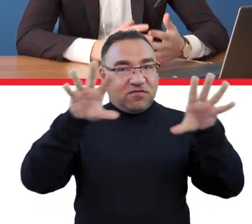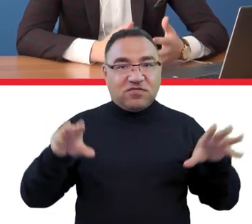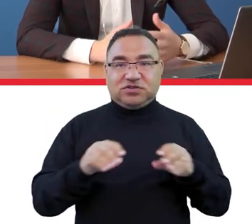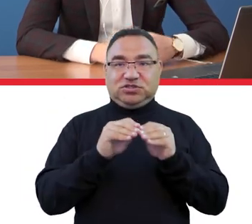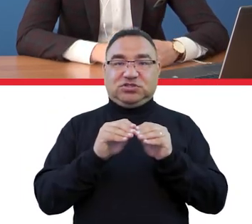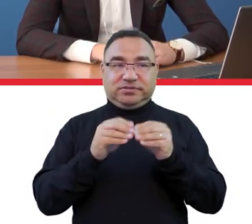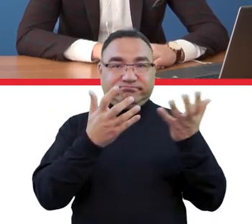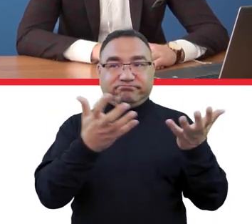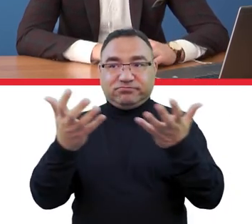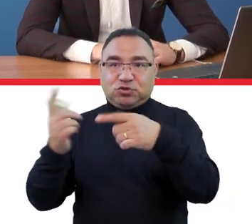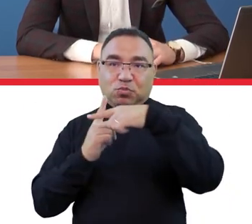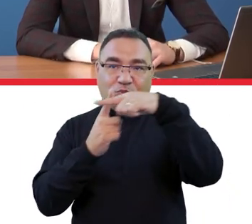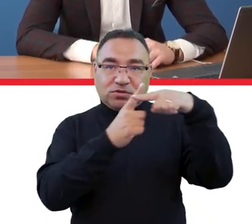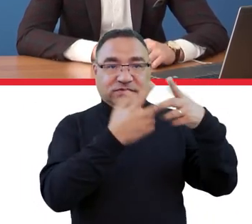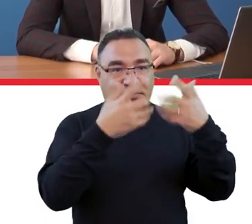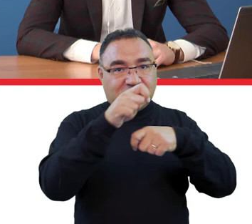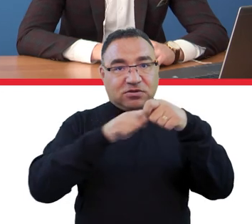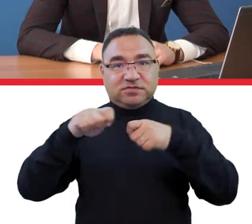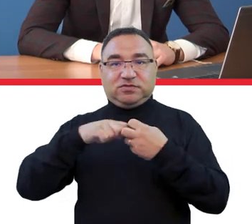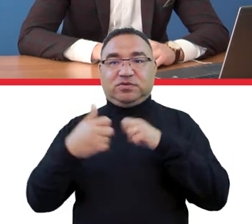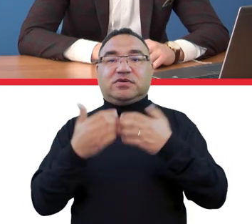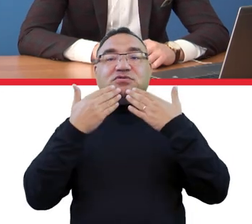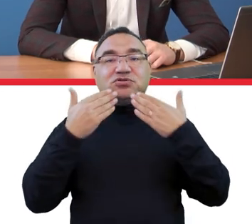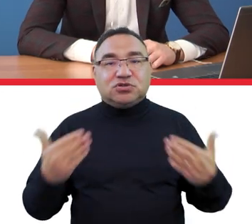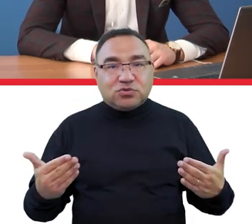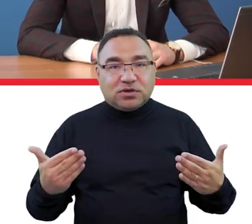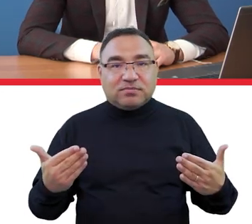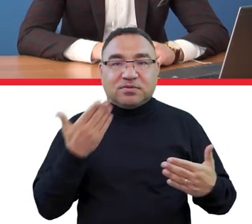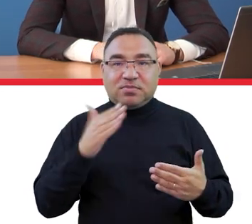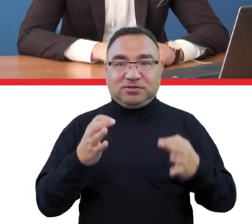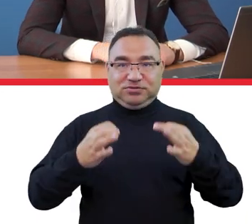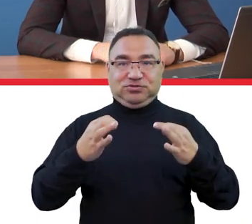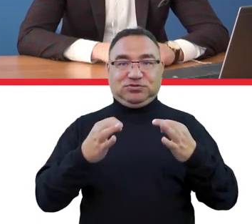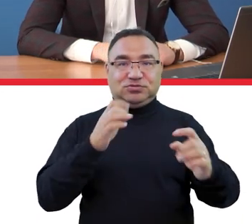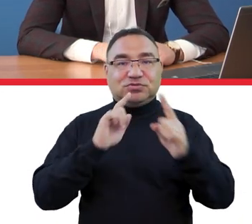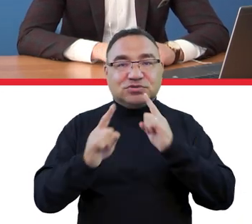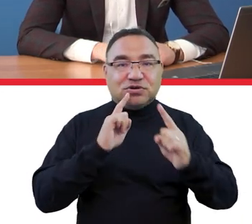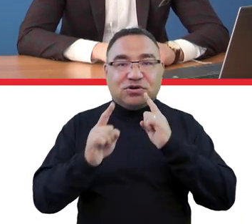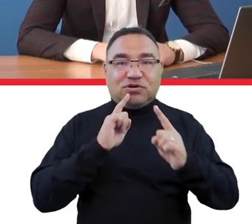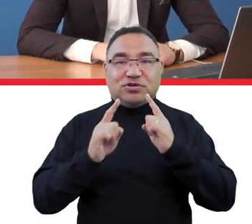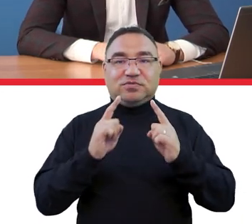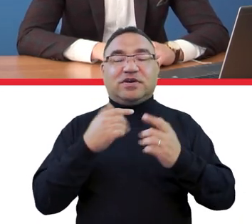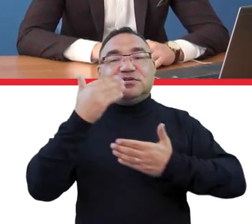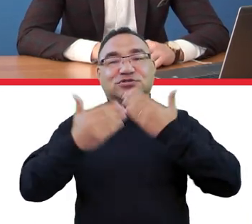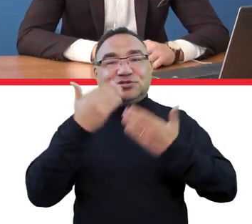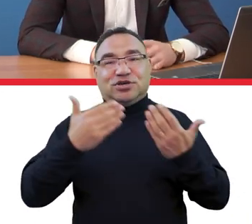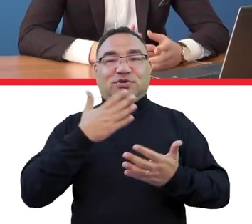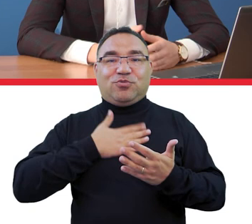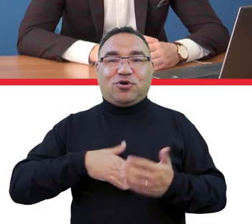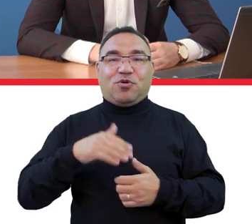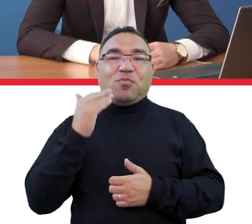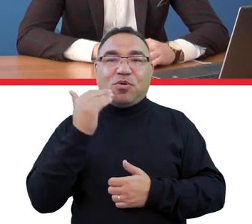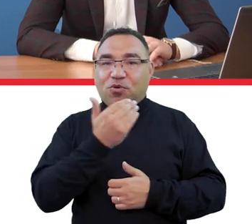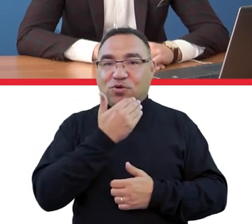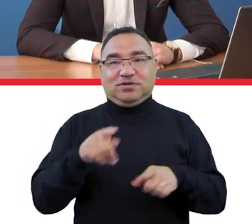są myślę że bardzo pozytywnie stawieni do rozwiązywania problemów dziękujemy bardzo za tą naszą dzisiejszą transmisję i życzymy miłego popołudnia